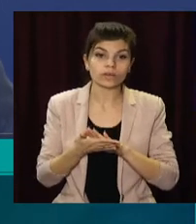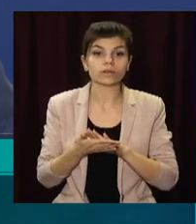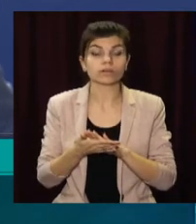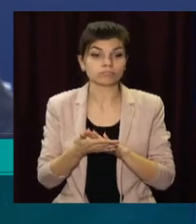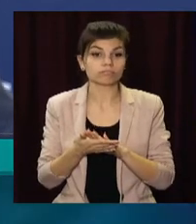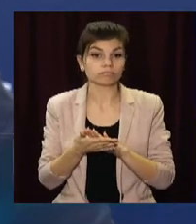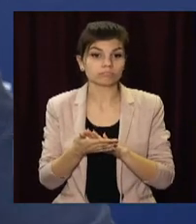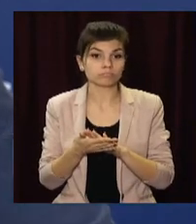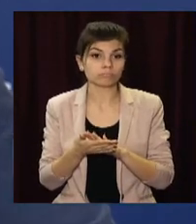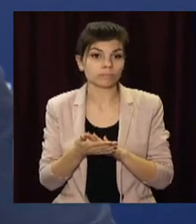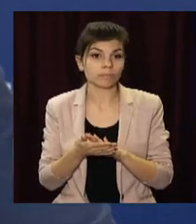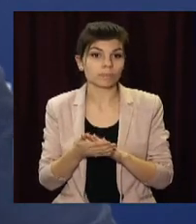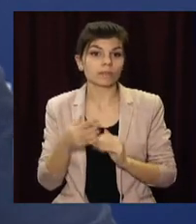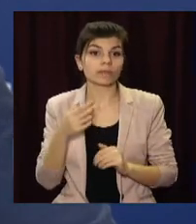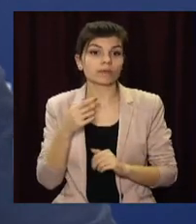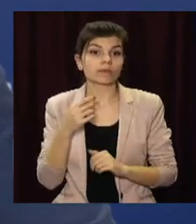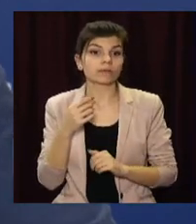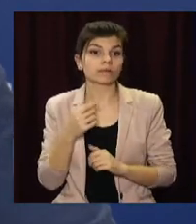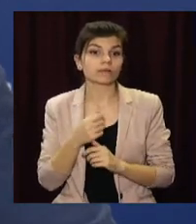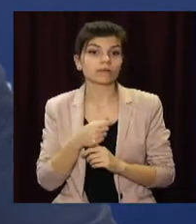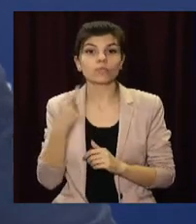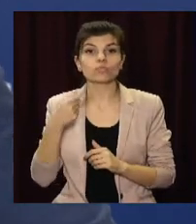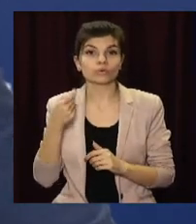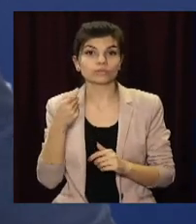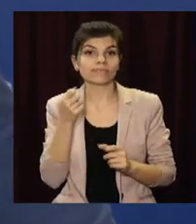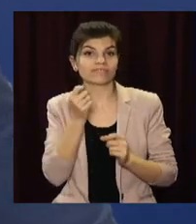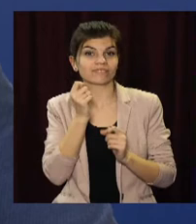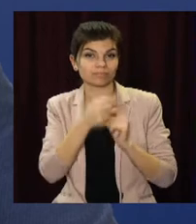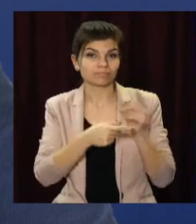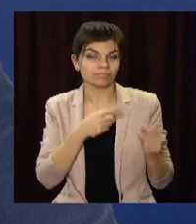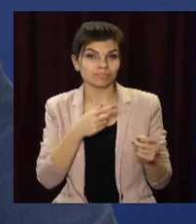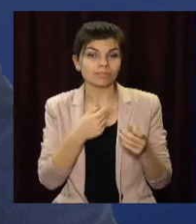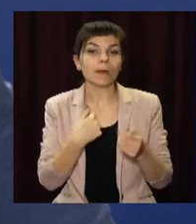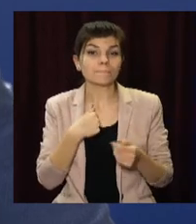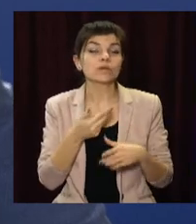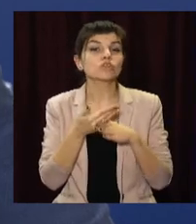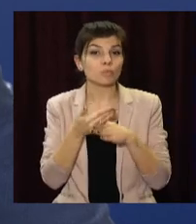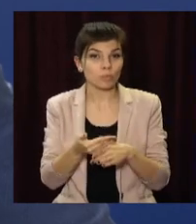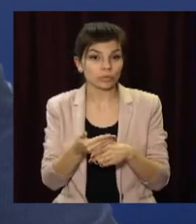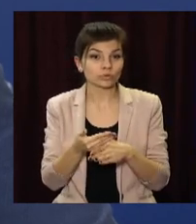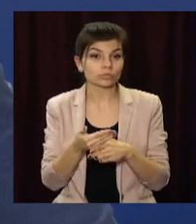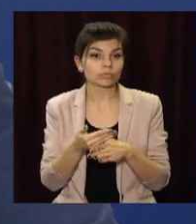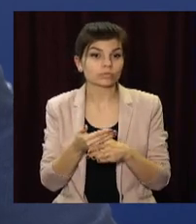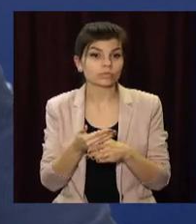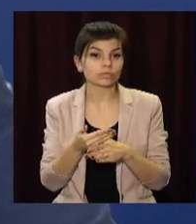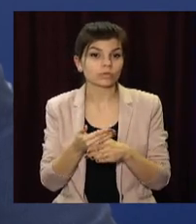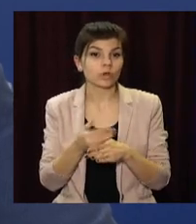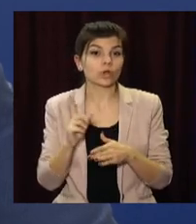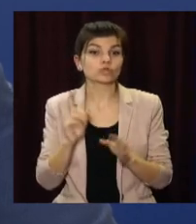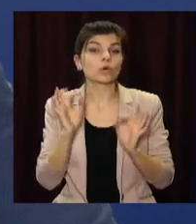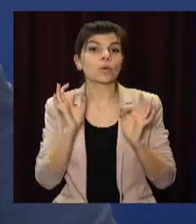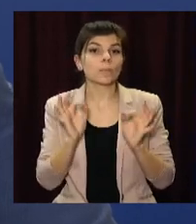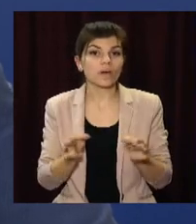визнанням опитових відходів, ми допоможемо щодо правильного формування такого договору,